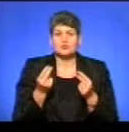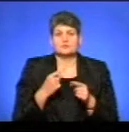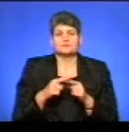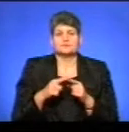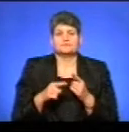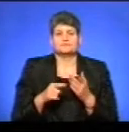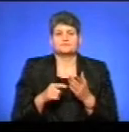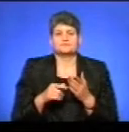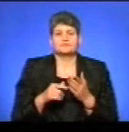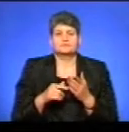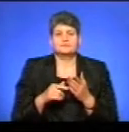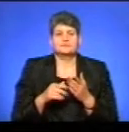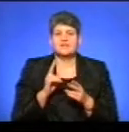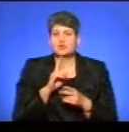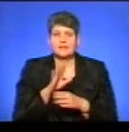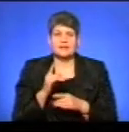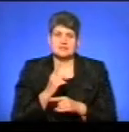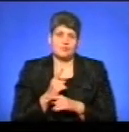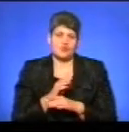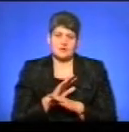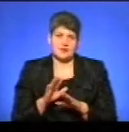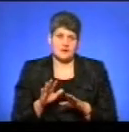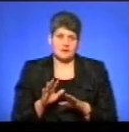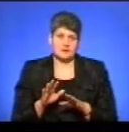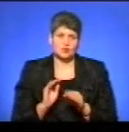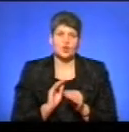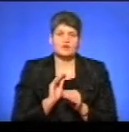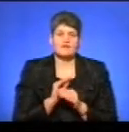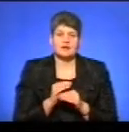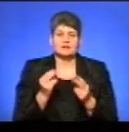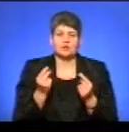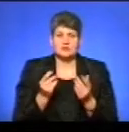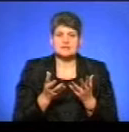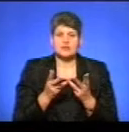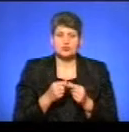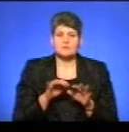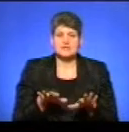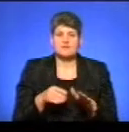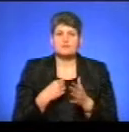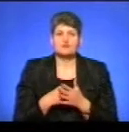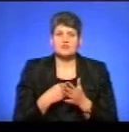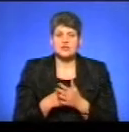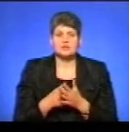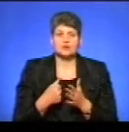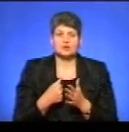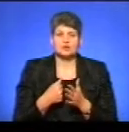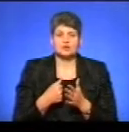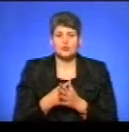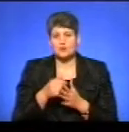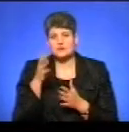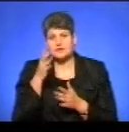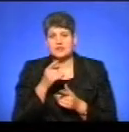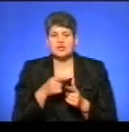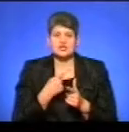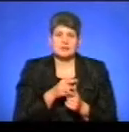ніхто не забороняє, будемо говорити так, додавати кошти за рахунок місцевих бюджетів, чи до освітньої, чи до